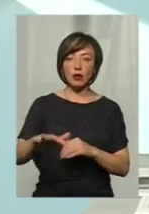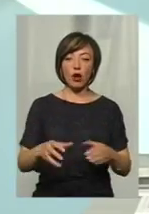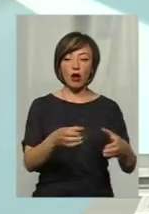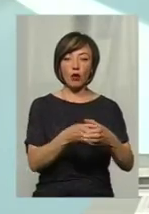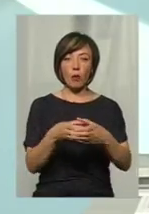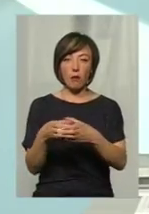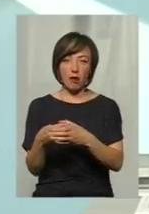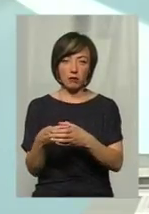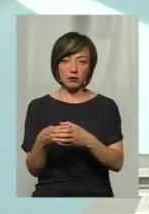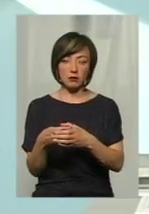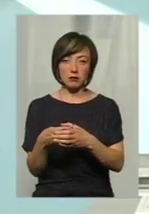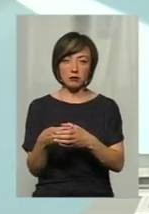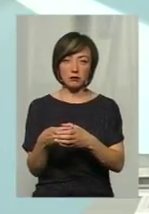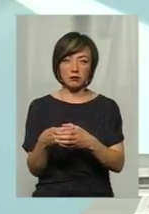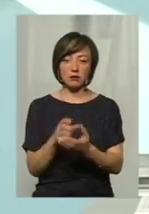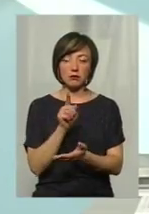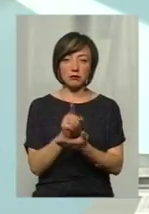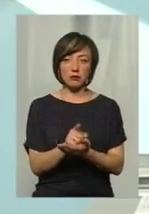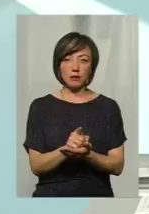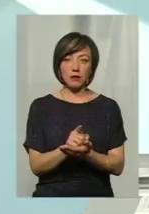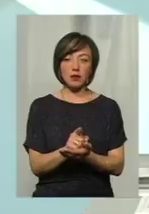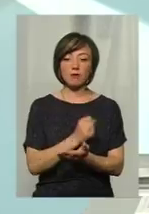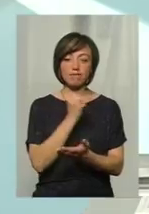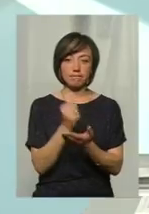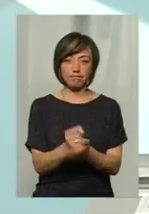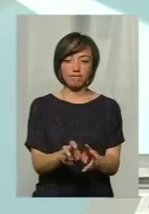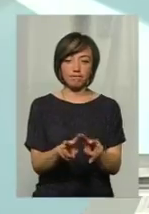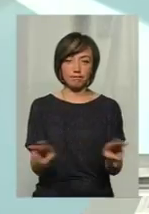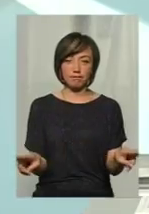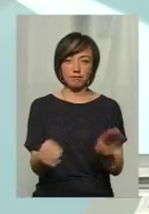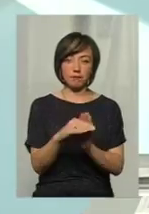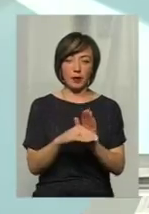повинна буде прийняти таку ж програму в себе.